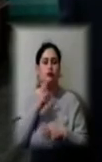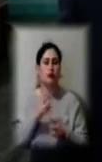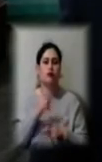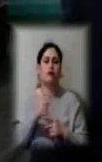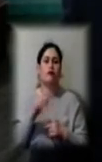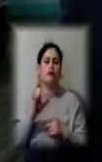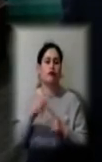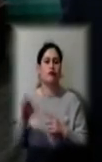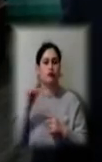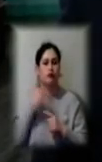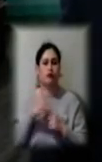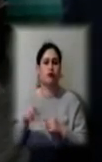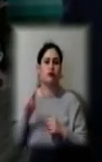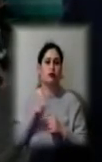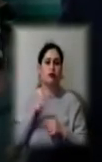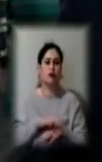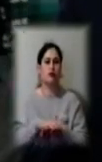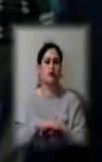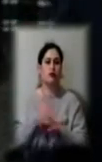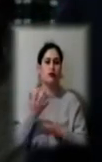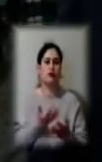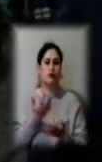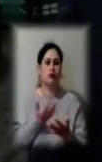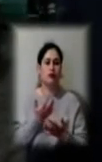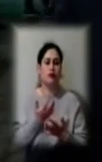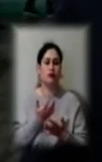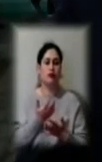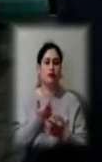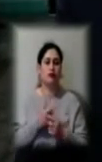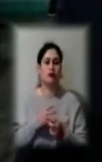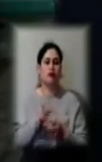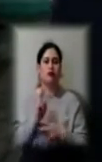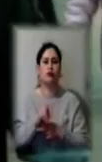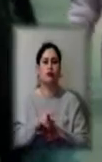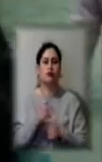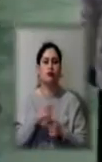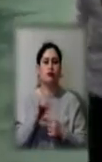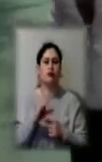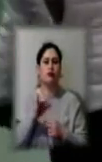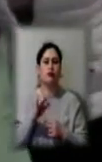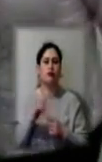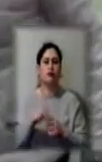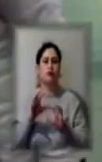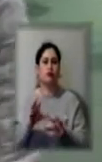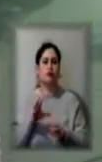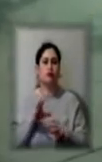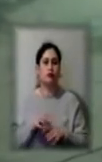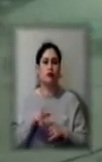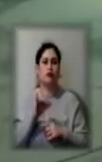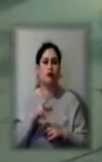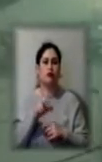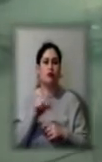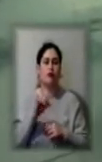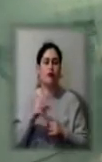це працівник ринку, який звертається до них з вимогами законними. Олександр Самойленко говорить, що